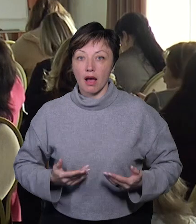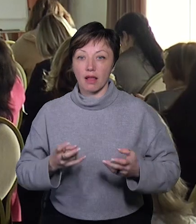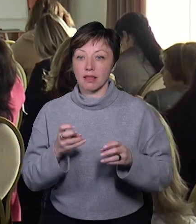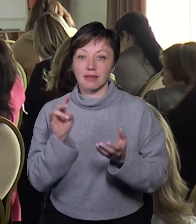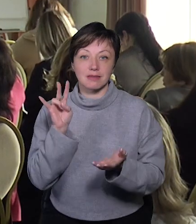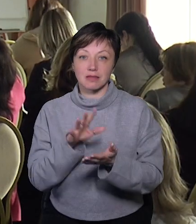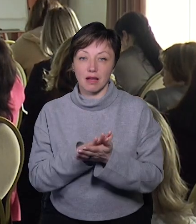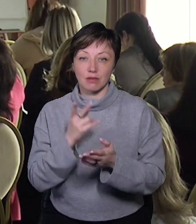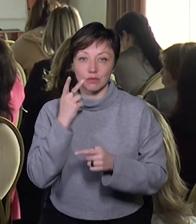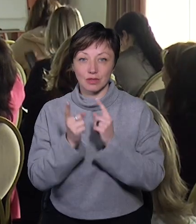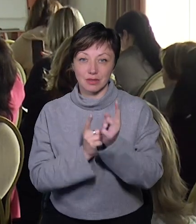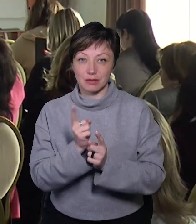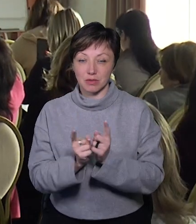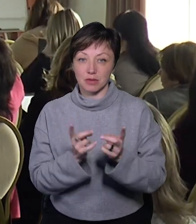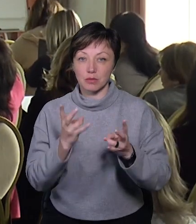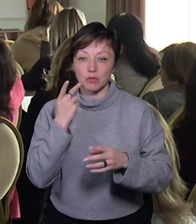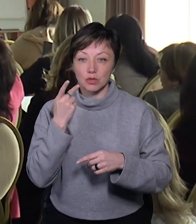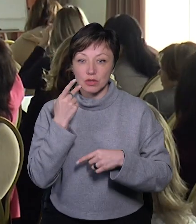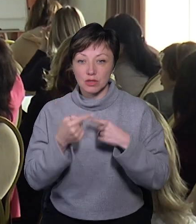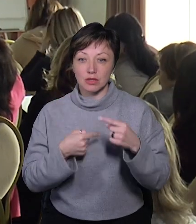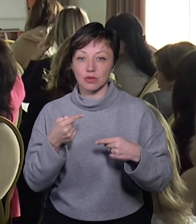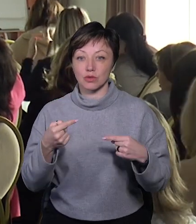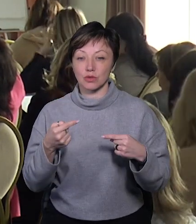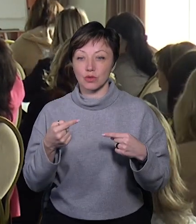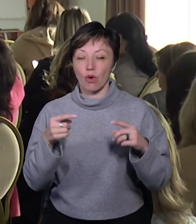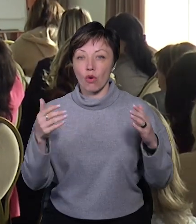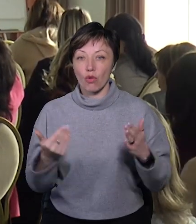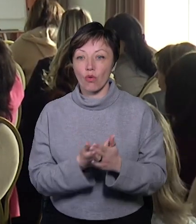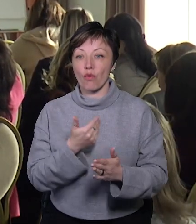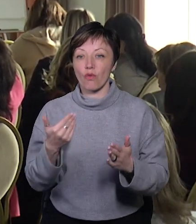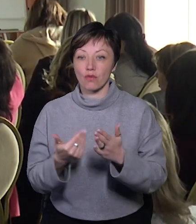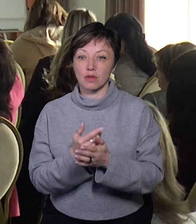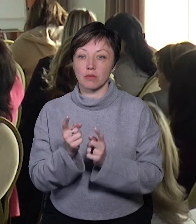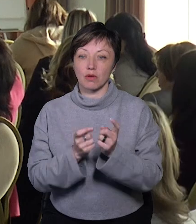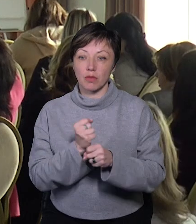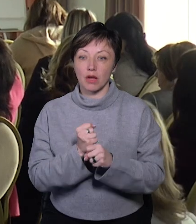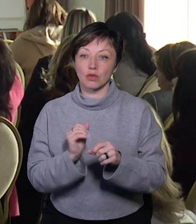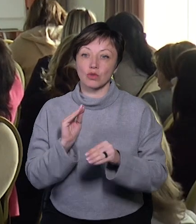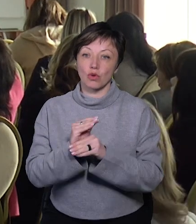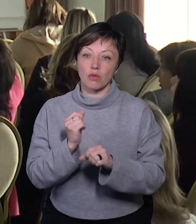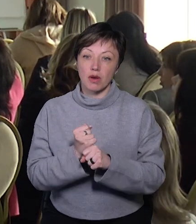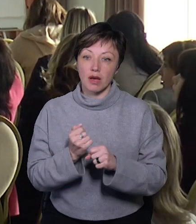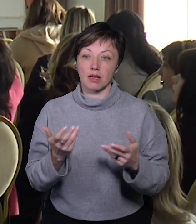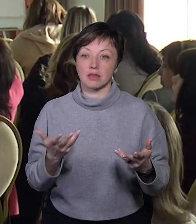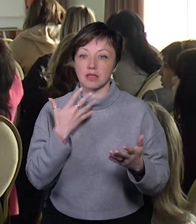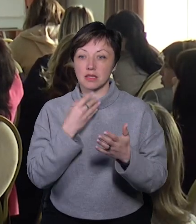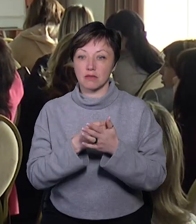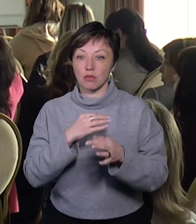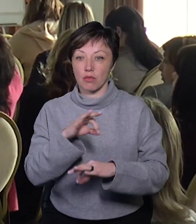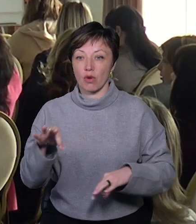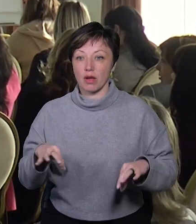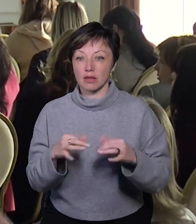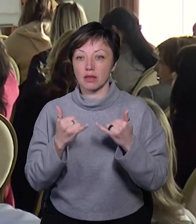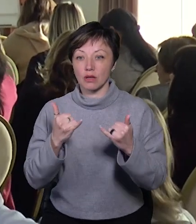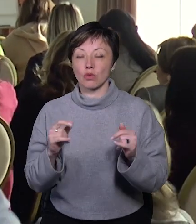сталий, постійно змінюється. Тому треба постійно оновлювати, переробляти, доробляти свої проєкти,